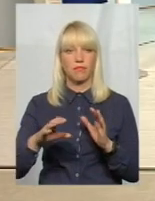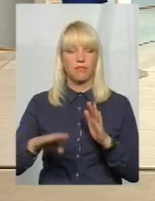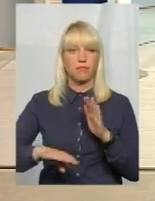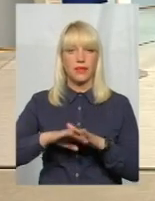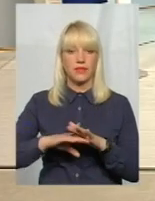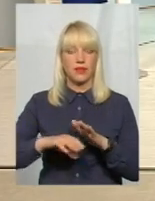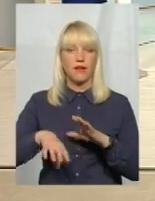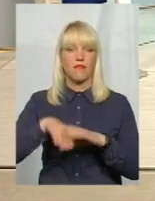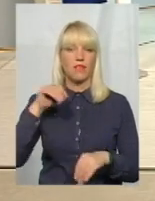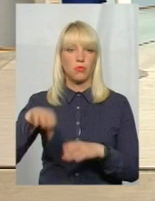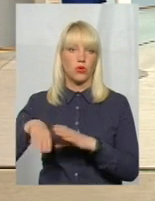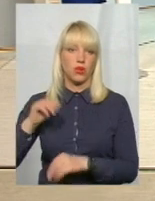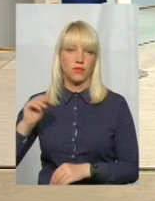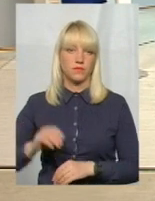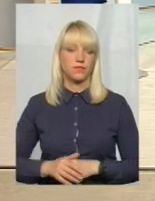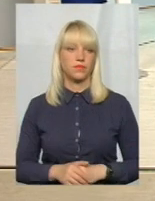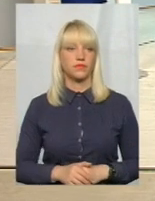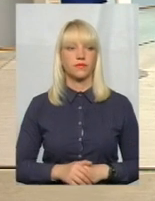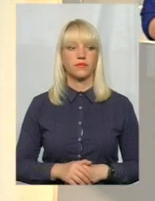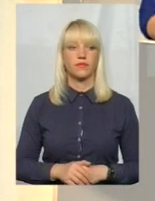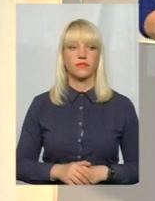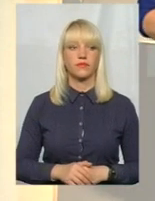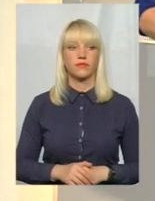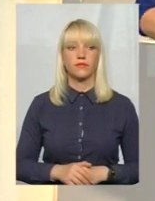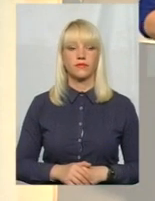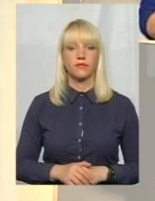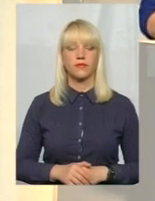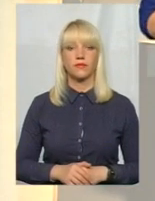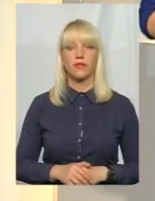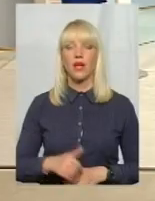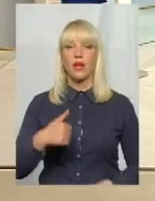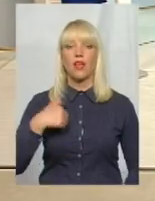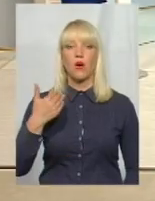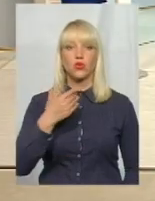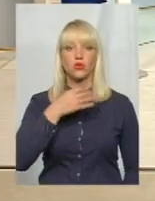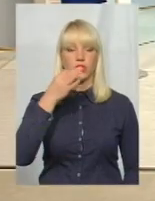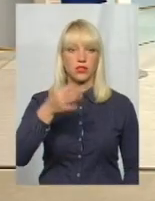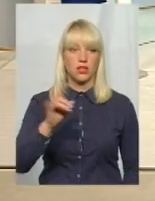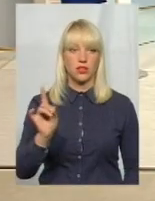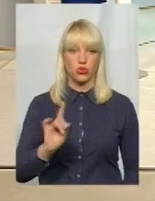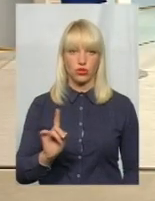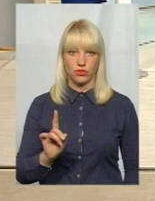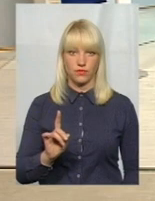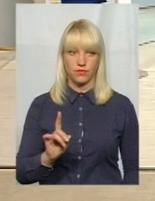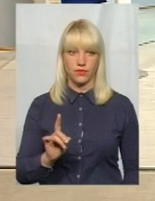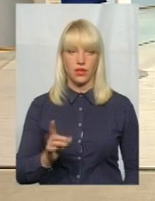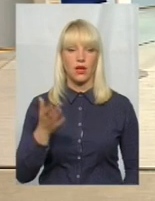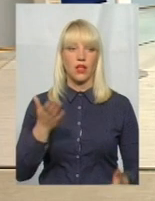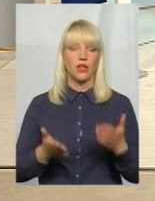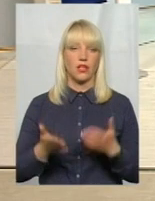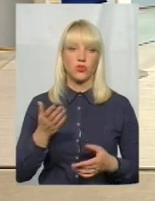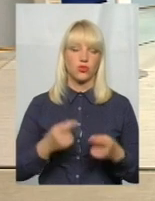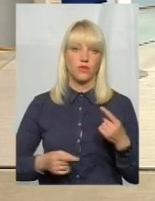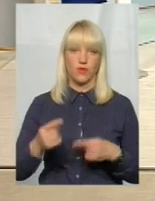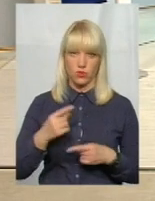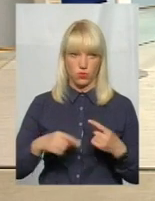є багато цьому підтверджень. Дякую. Пане Юрій, ка слів. Я хочу сказати, що, якщо повернутися